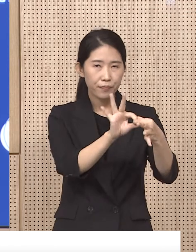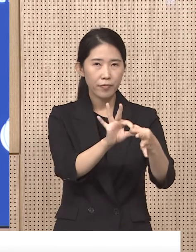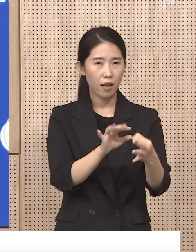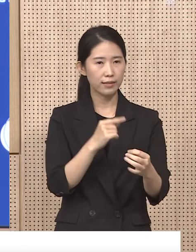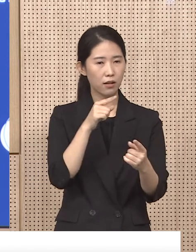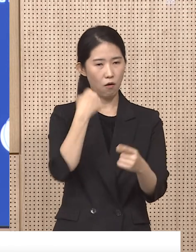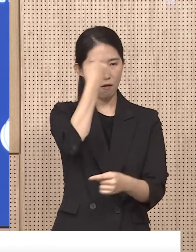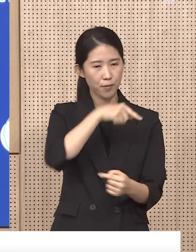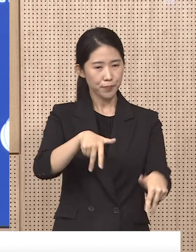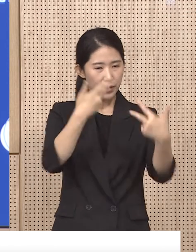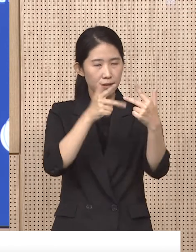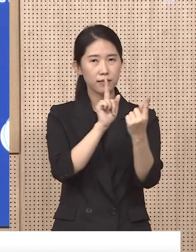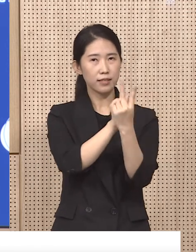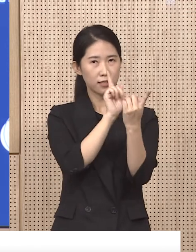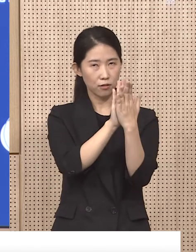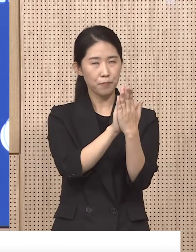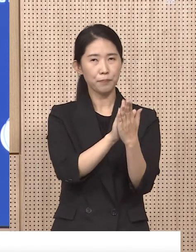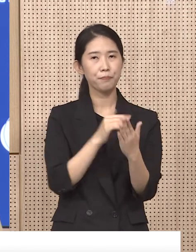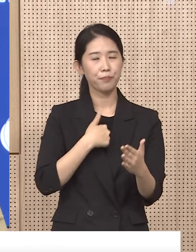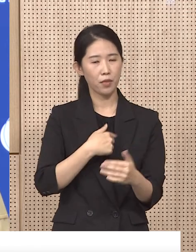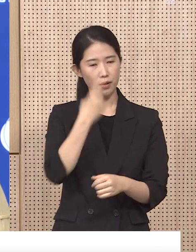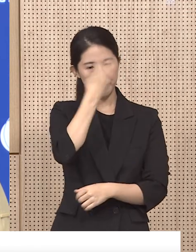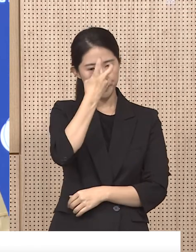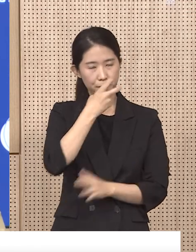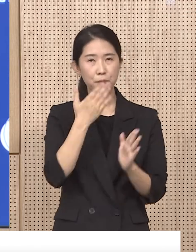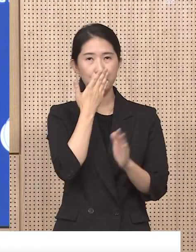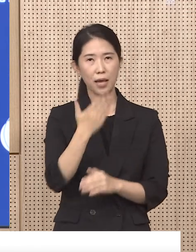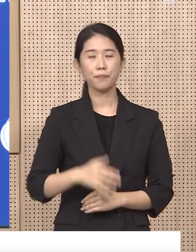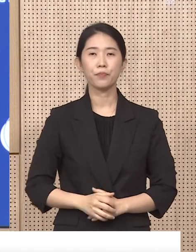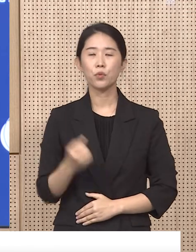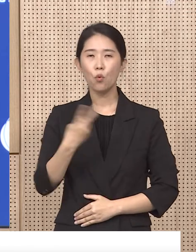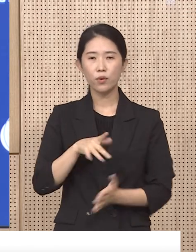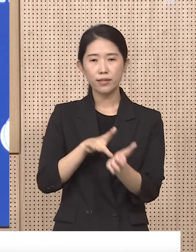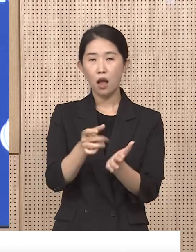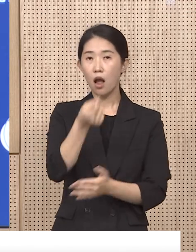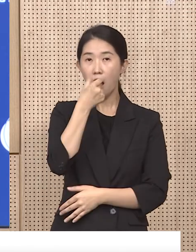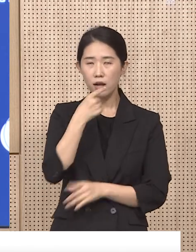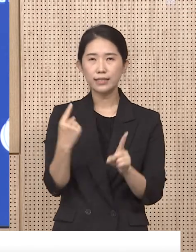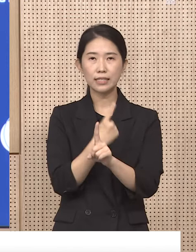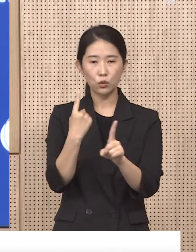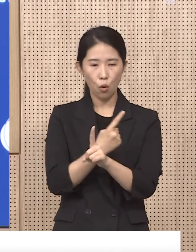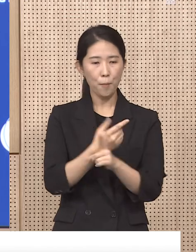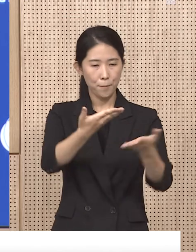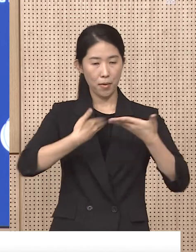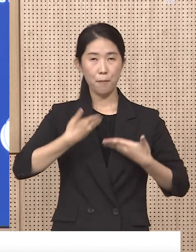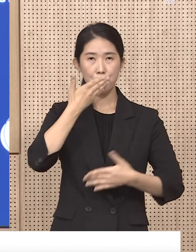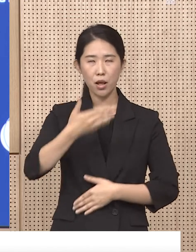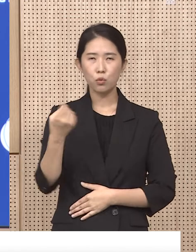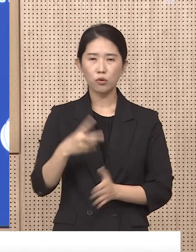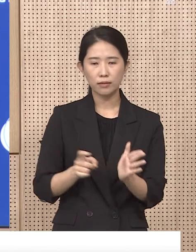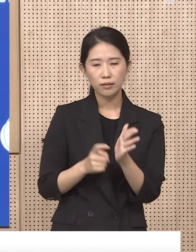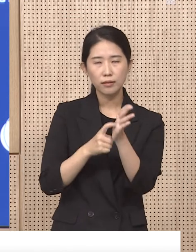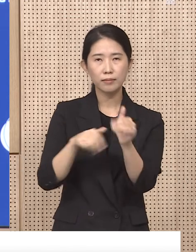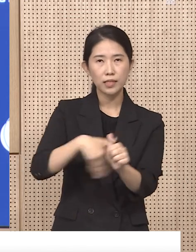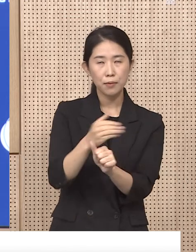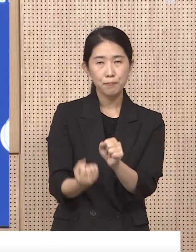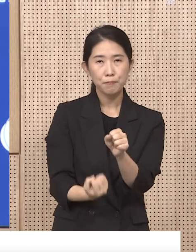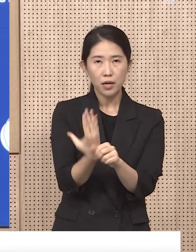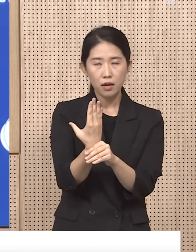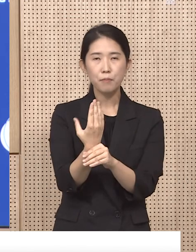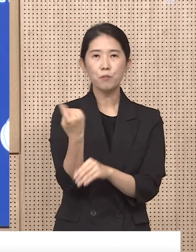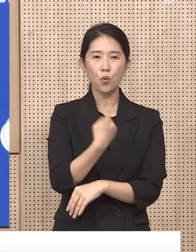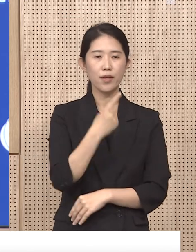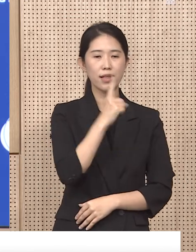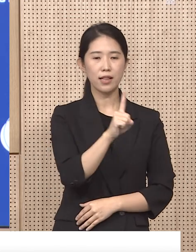받을 수 있습니다. 필요에 따라서 먹는 치료제 처방도 가능하며 야간 등 응급상황 발생 시 119나 보건소